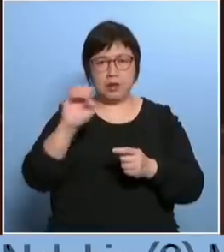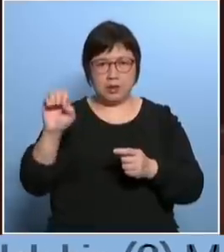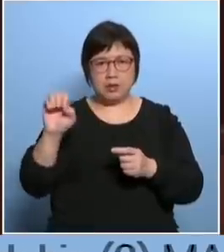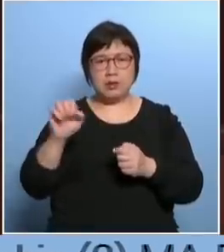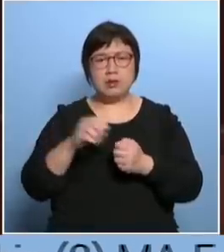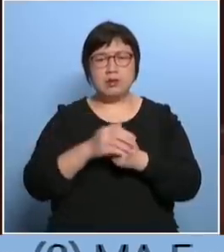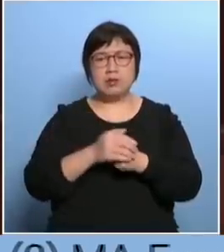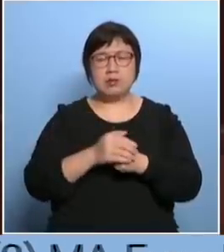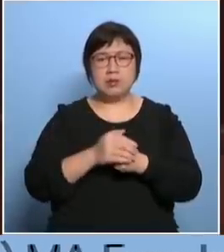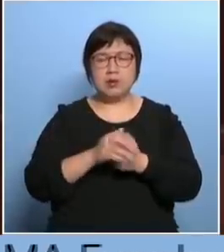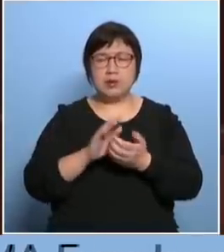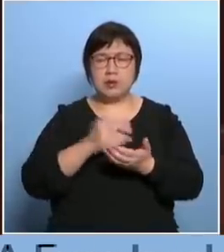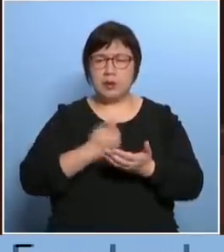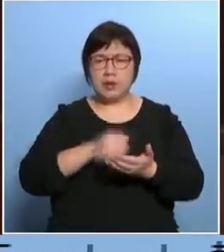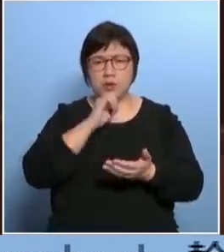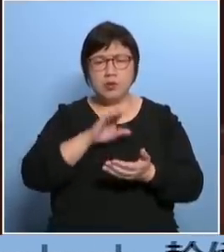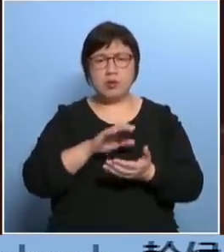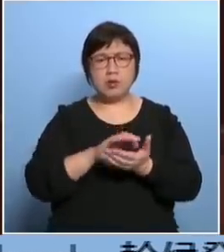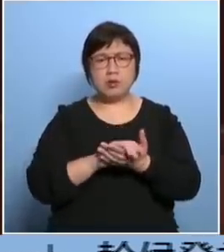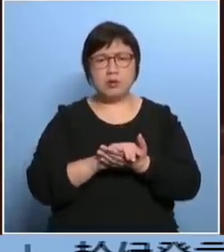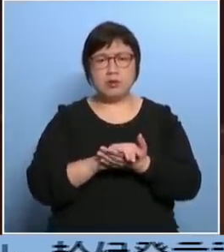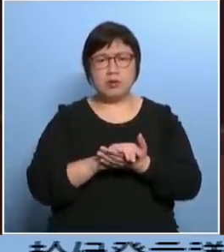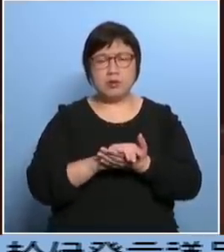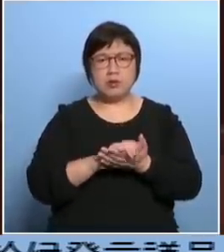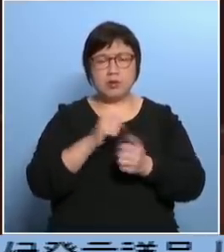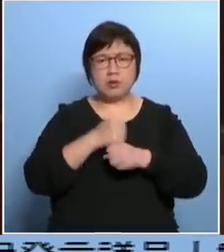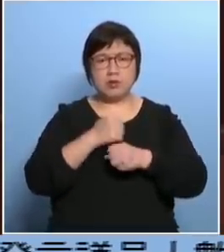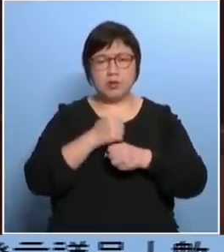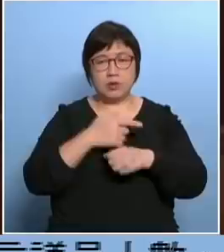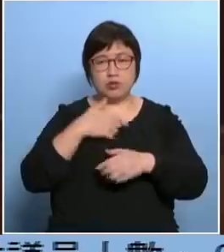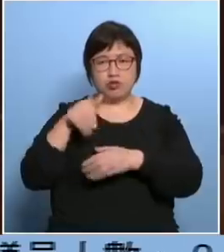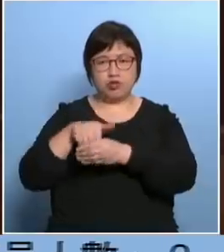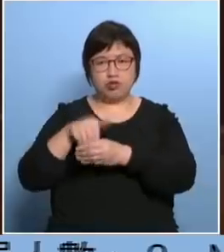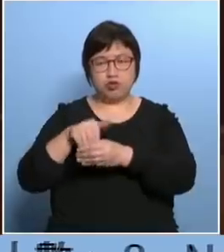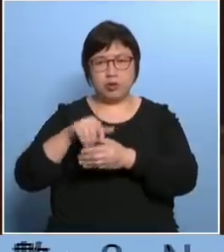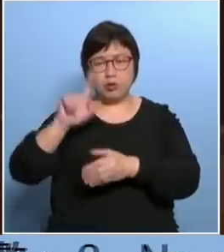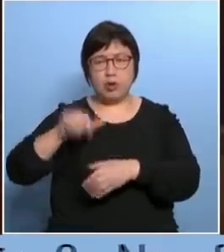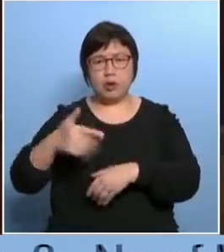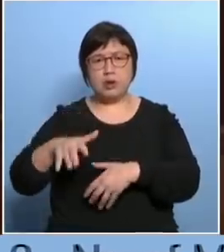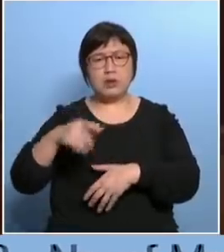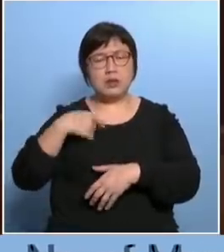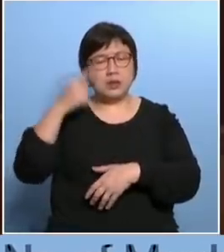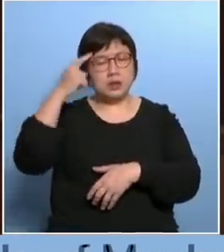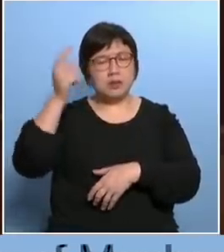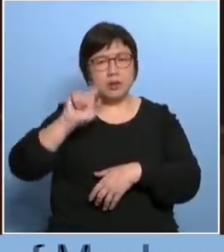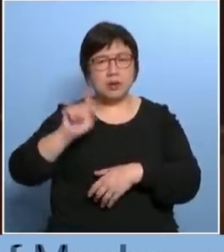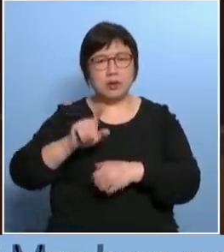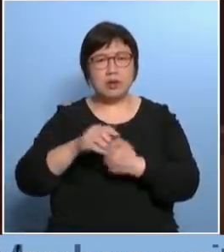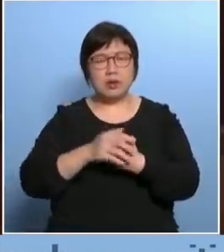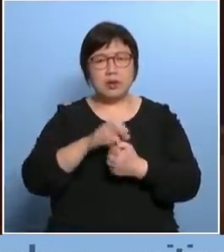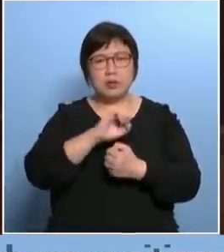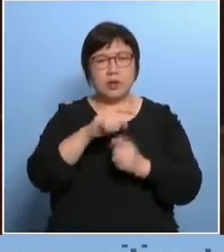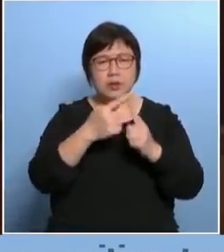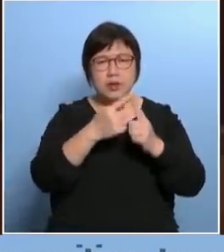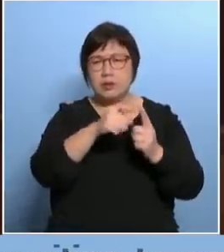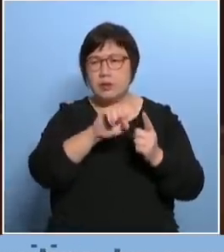老老实实这些东西我们操作开选举的同事就会觉得知道是什么但你说给市民